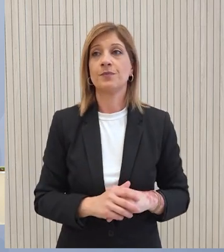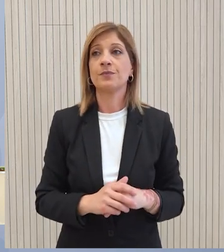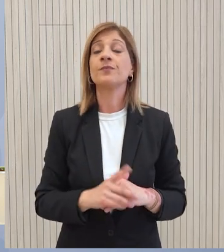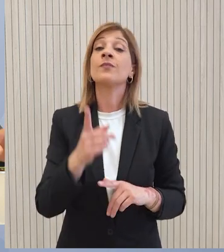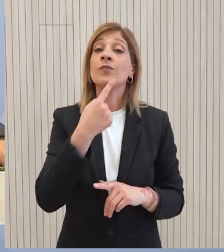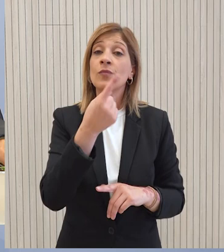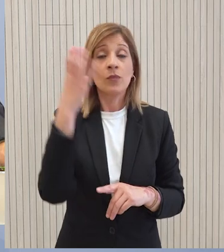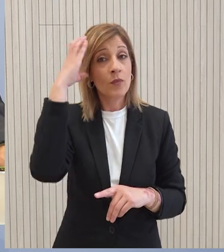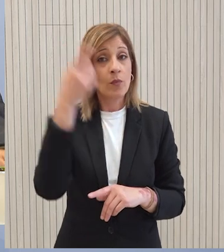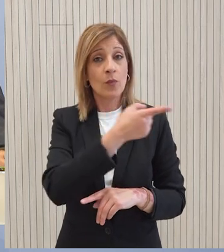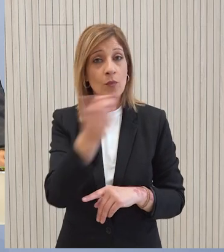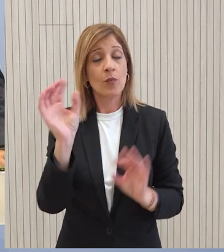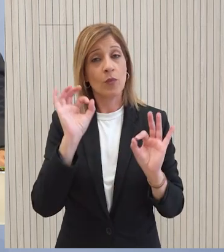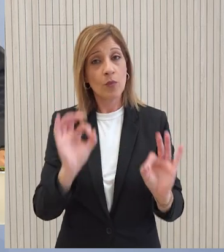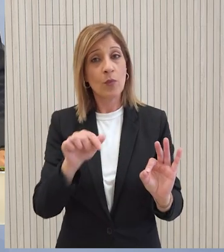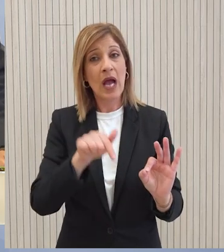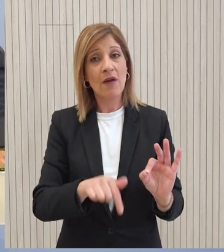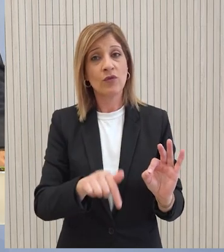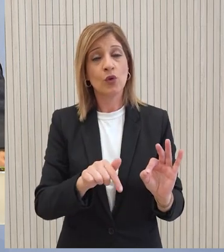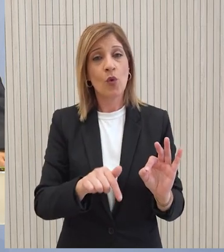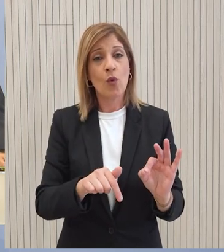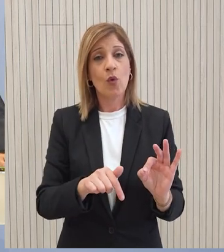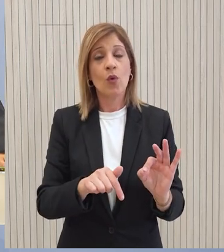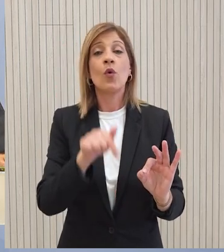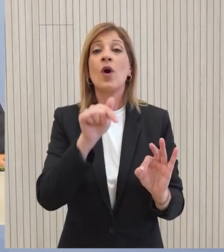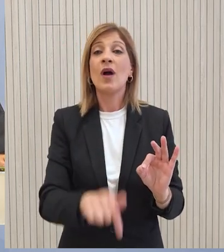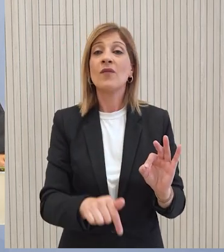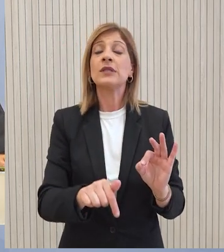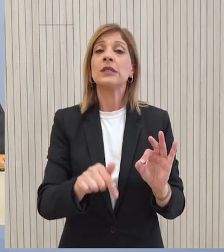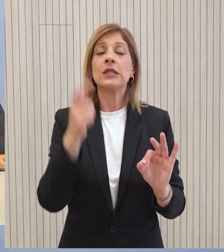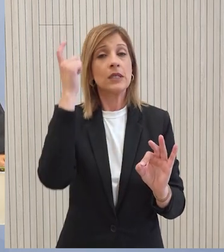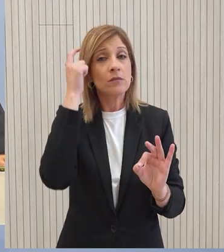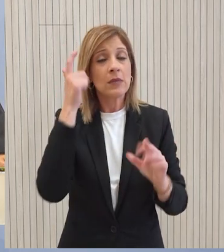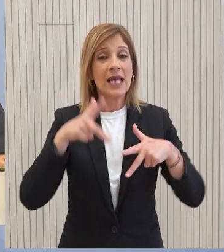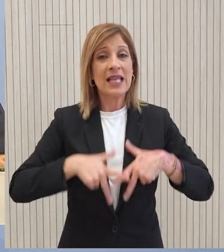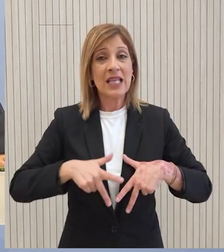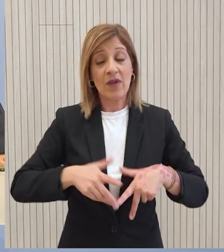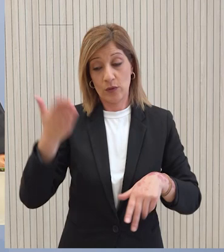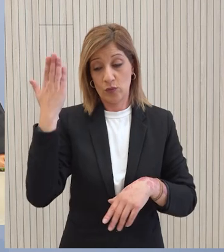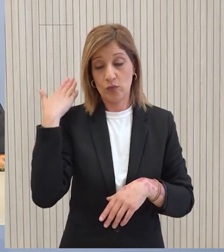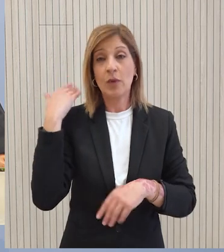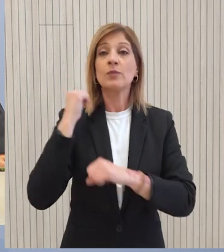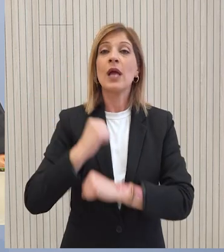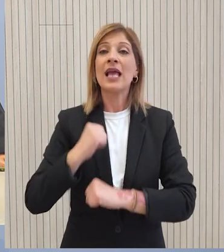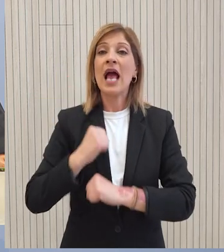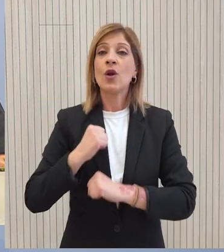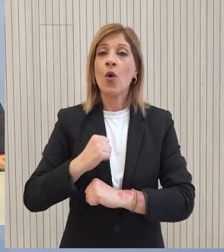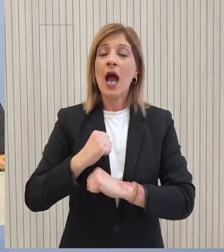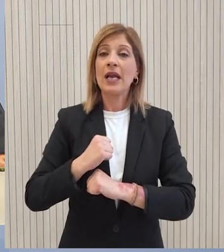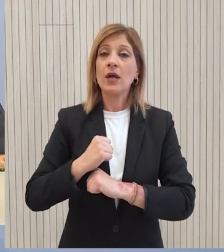Να επενθυμίσουμε άλλωστε ότι είναι στο πλαίσιο αυτό που αυτής της αντίληψης που η κυβέρνηση τον περασμένο Ιανουάριο